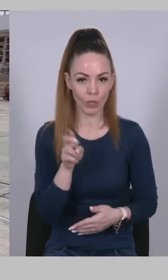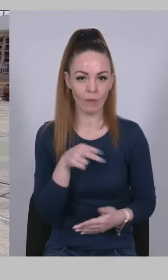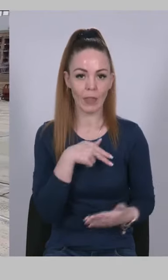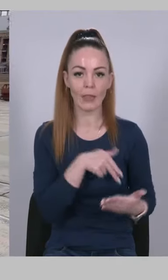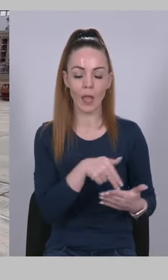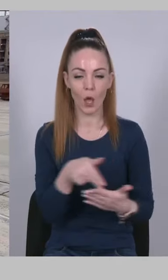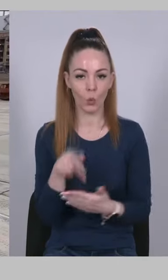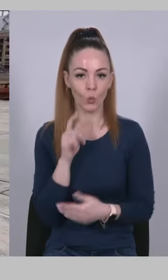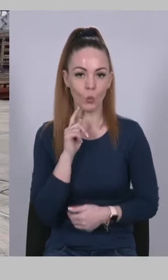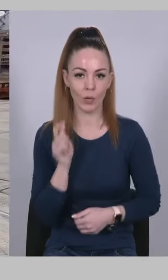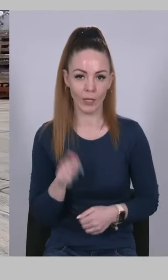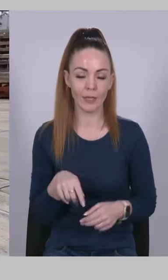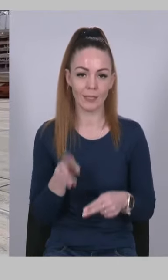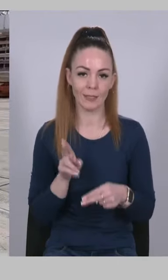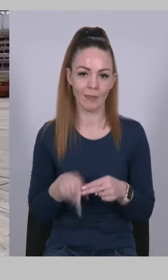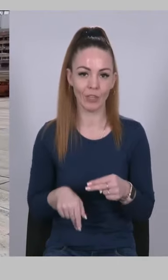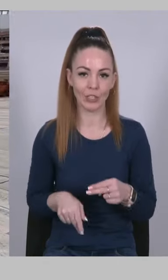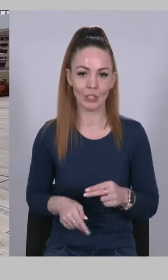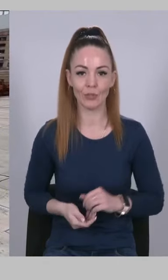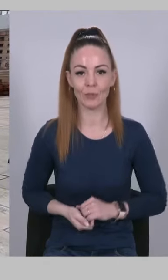України завершено.